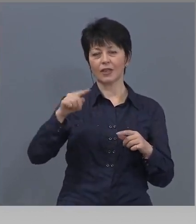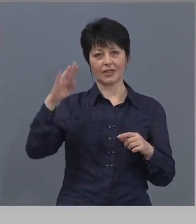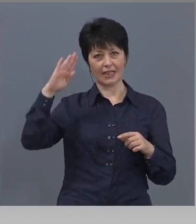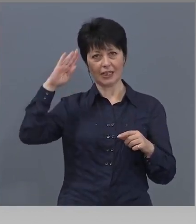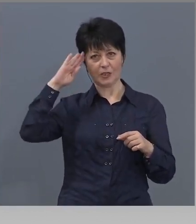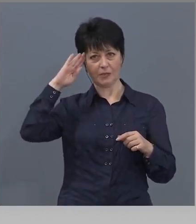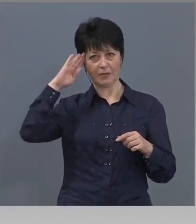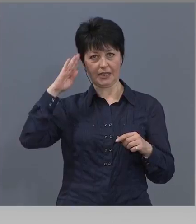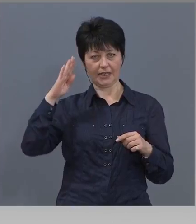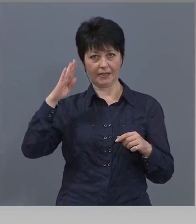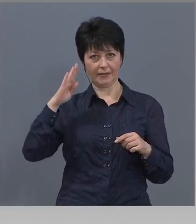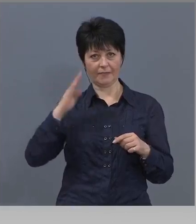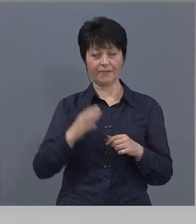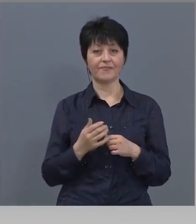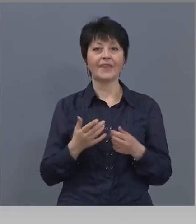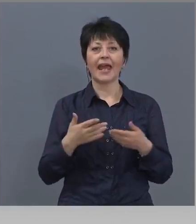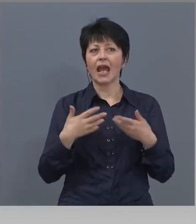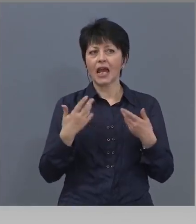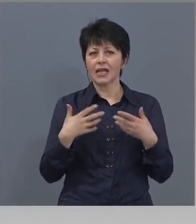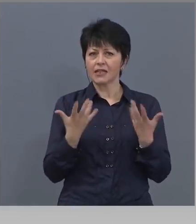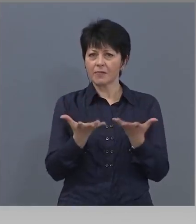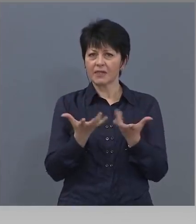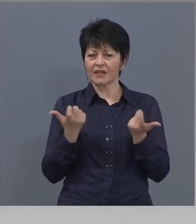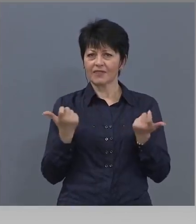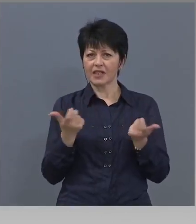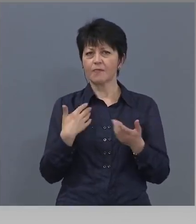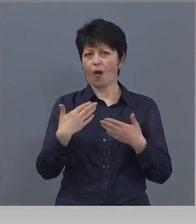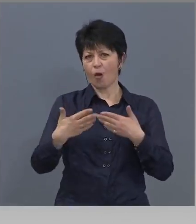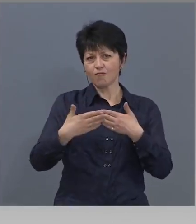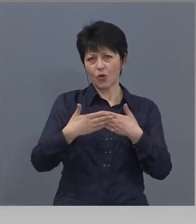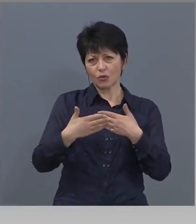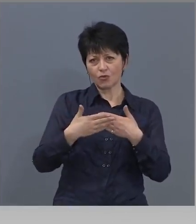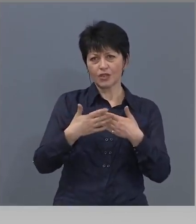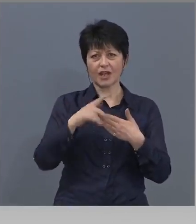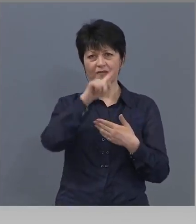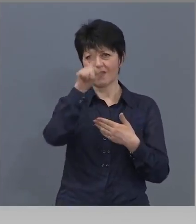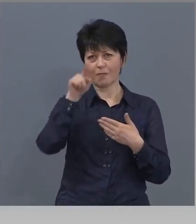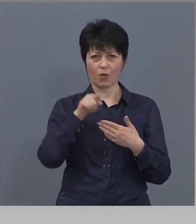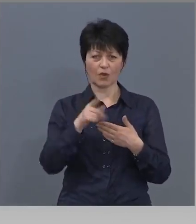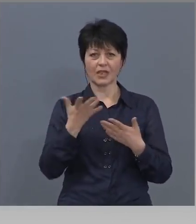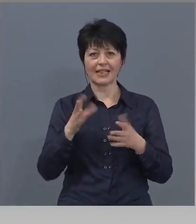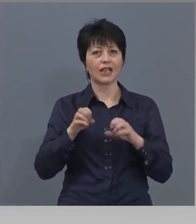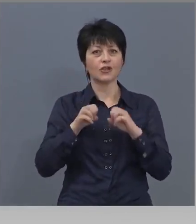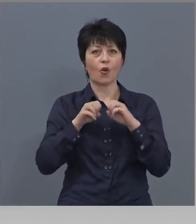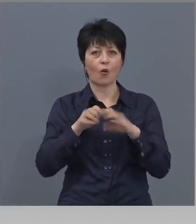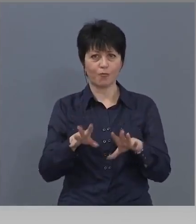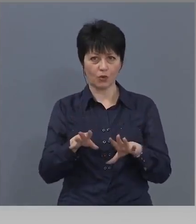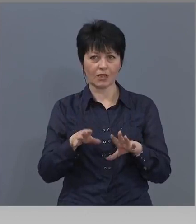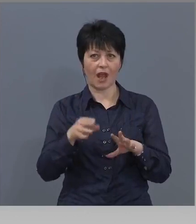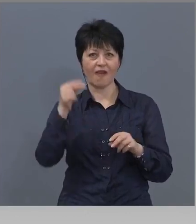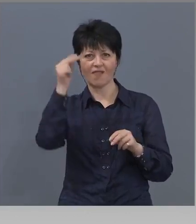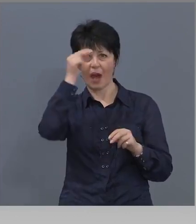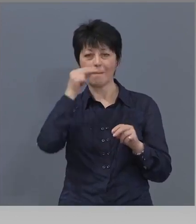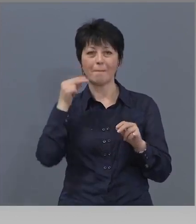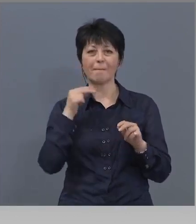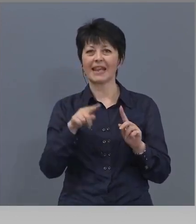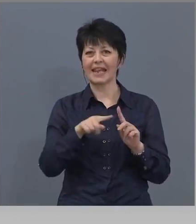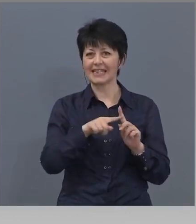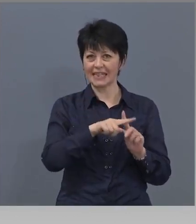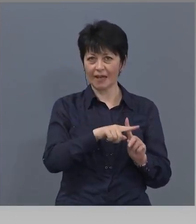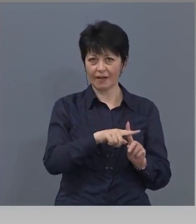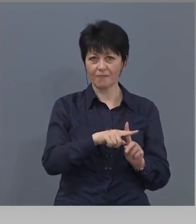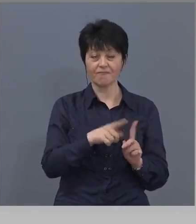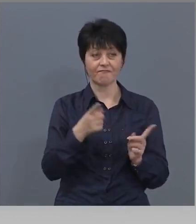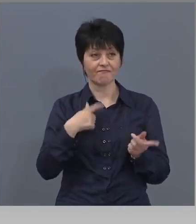получава. Искам да взем отношение и по въпроса дали ще го пуснем да отиде на манастир. Аз лично